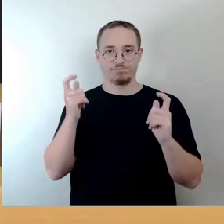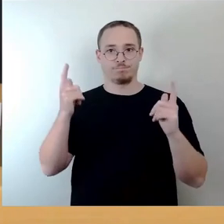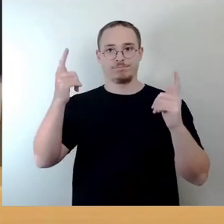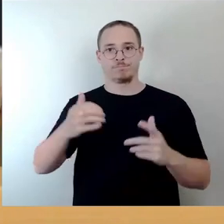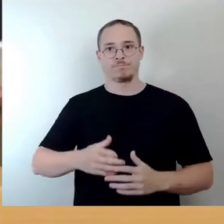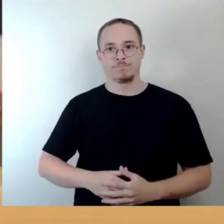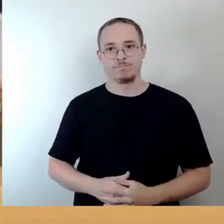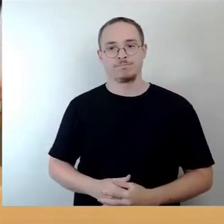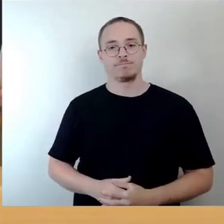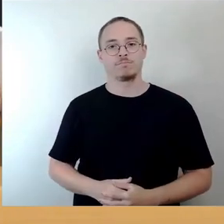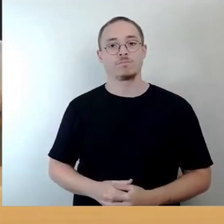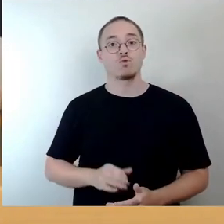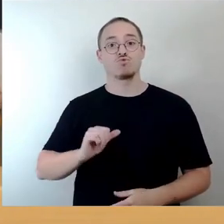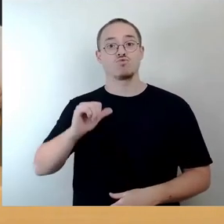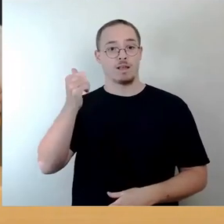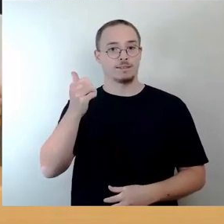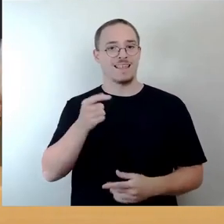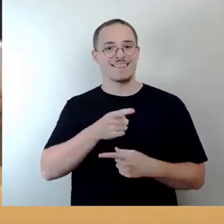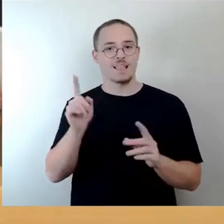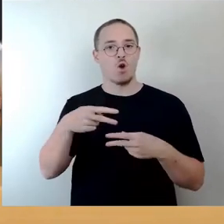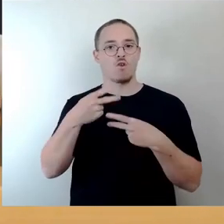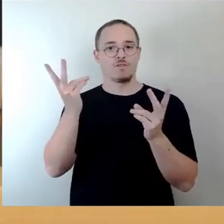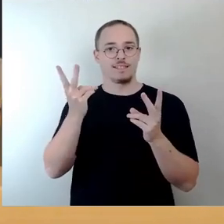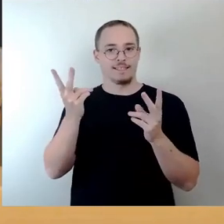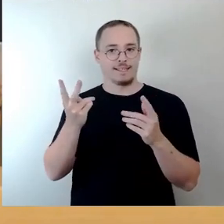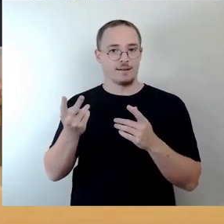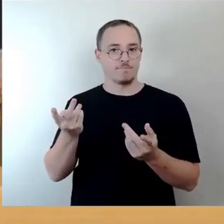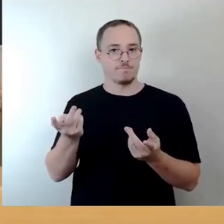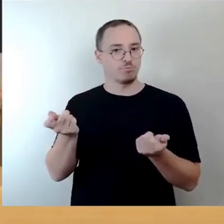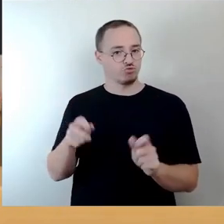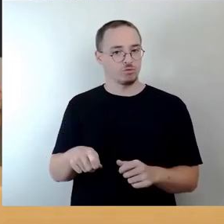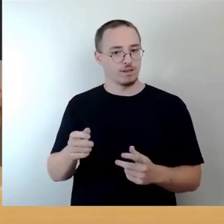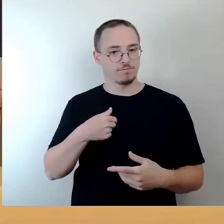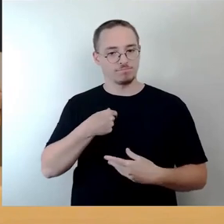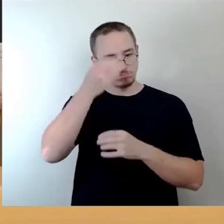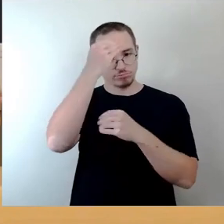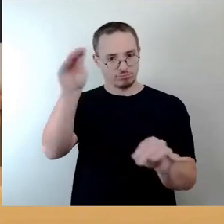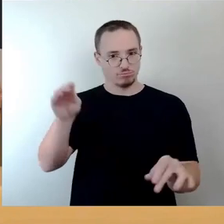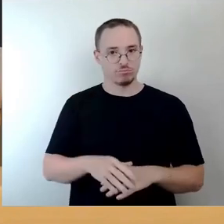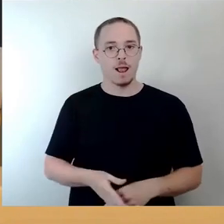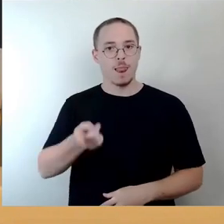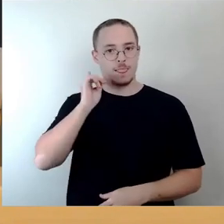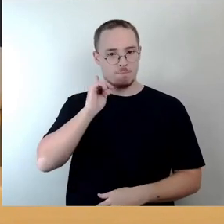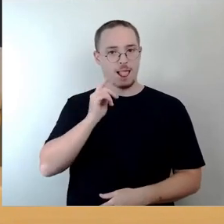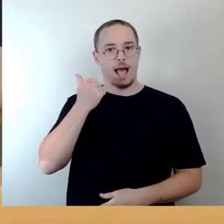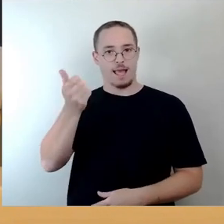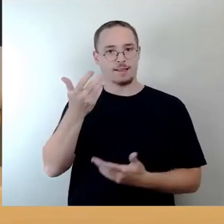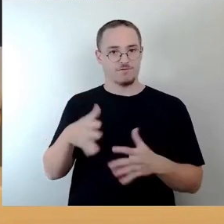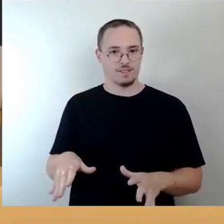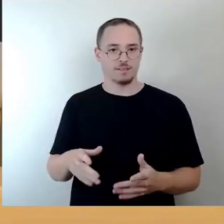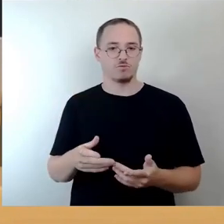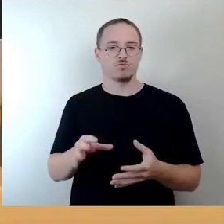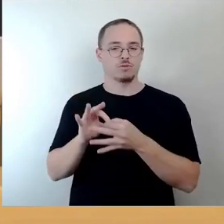Wir haben einen Beschluss im letzten Stadtrat gefasst, was die Besetzung der Stelle Stadtbezirksamtsleitung der